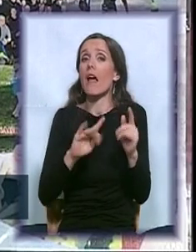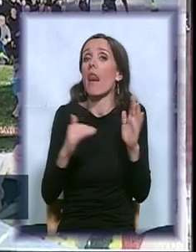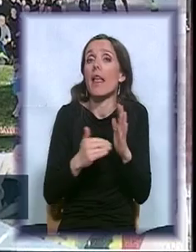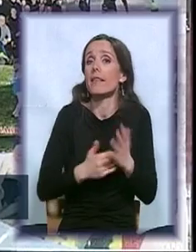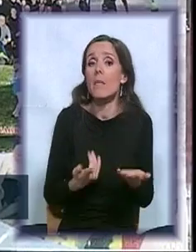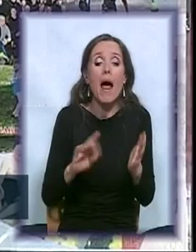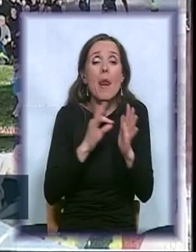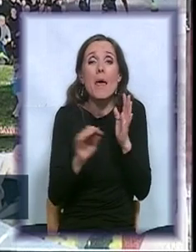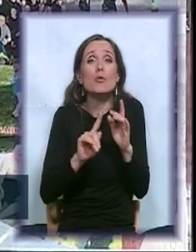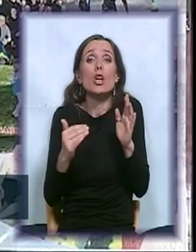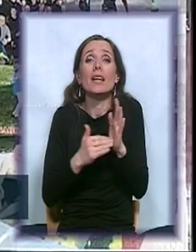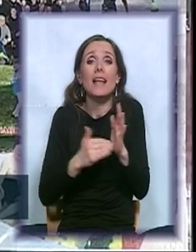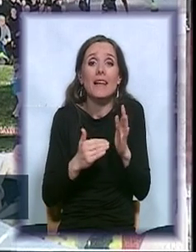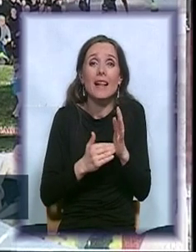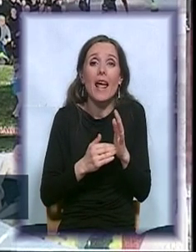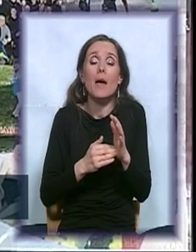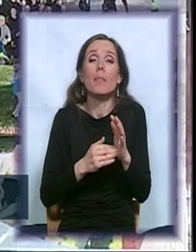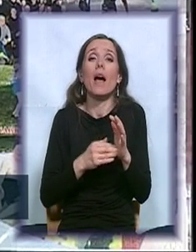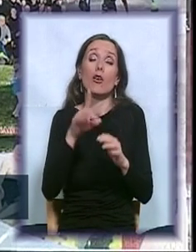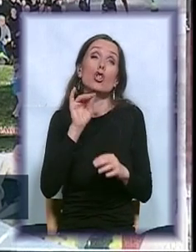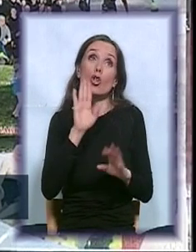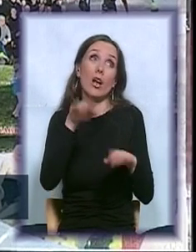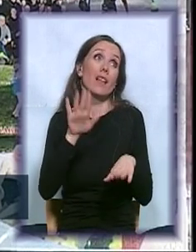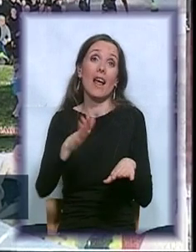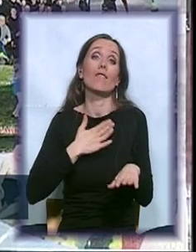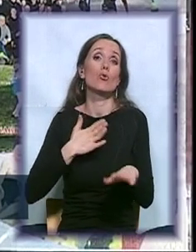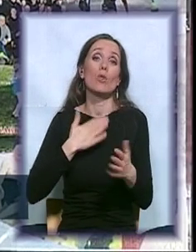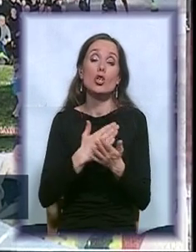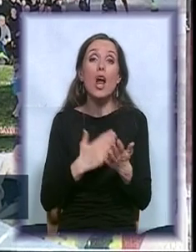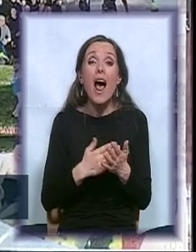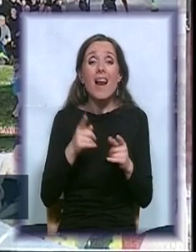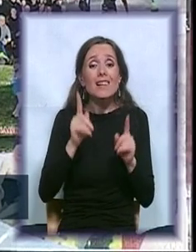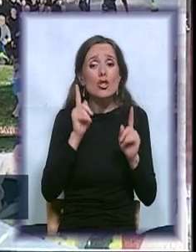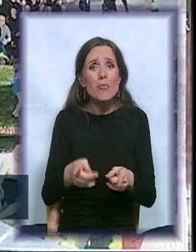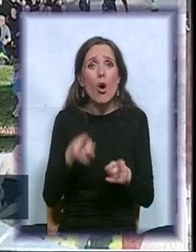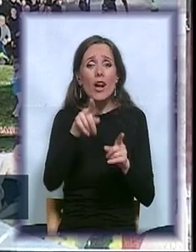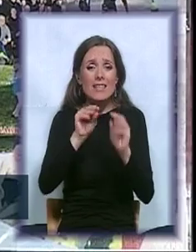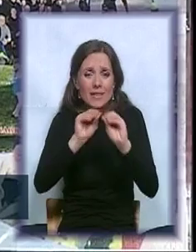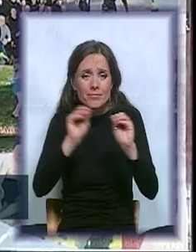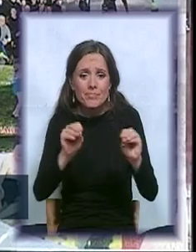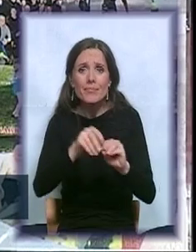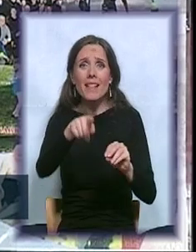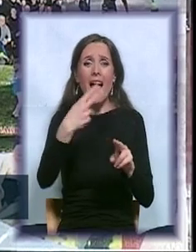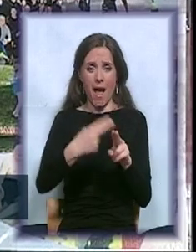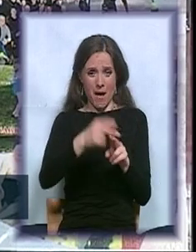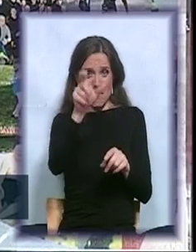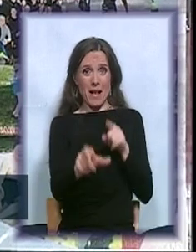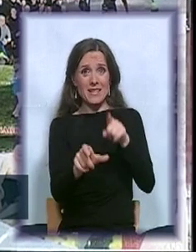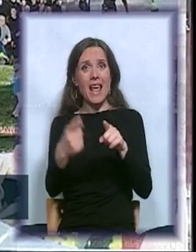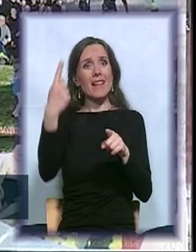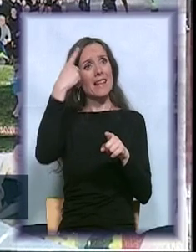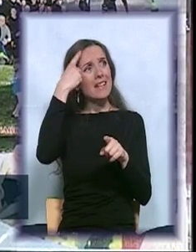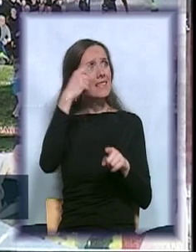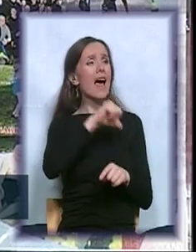ni da treba. Pa da, to su naši pravilnici. Treba pacijenta osposobiti za samostalno